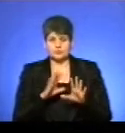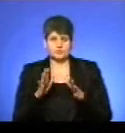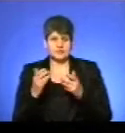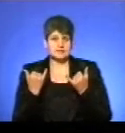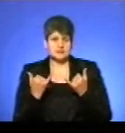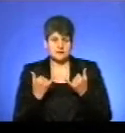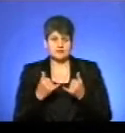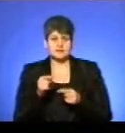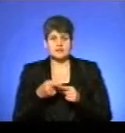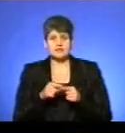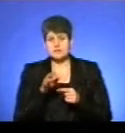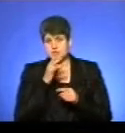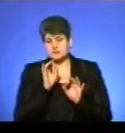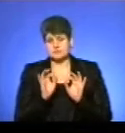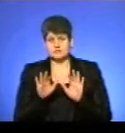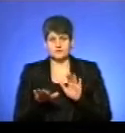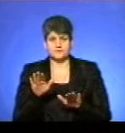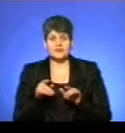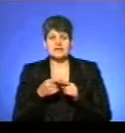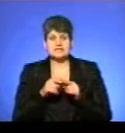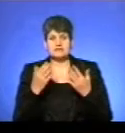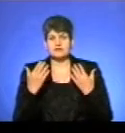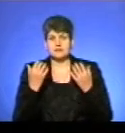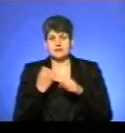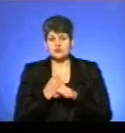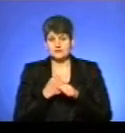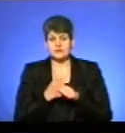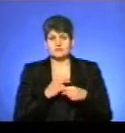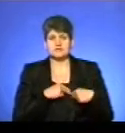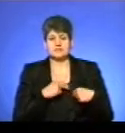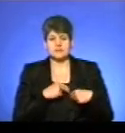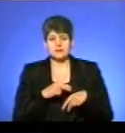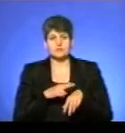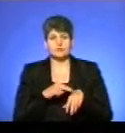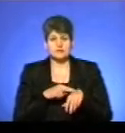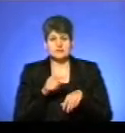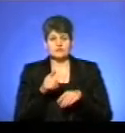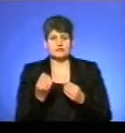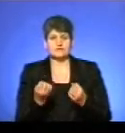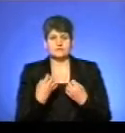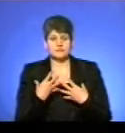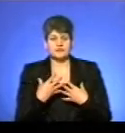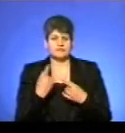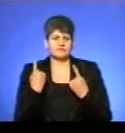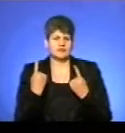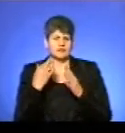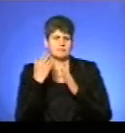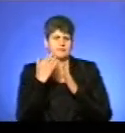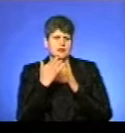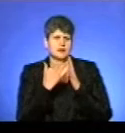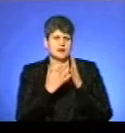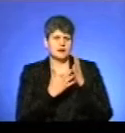на даний час, я думаю, врівноважені. Ці вихідні якраз працювали працівники муніципальної поліції. Вони нам надіслали великий такий перелік